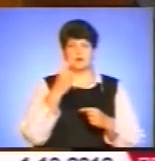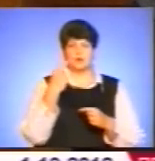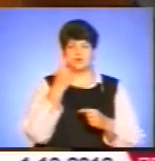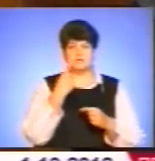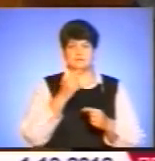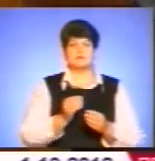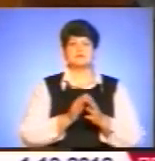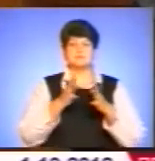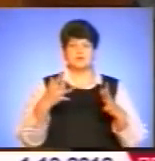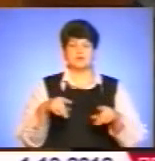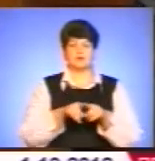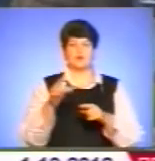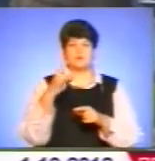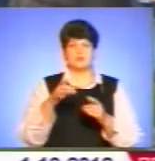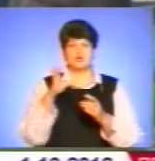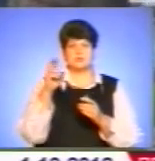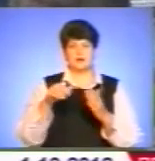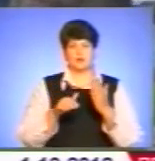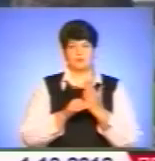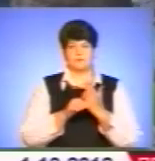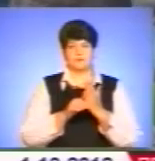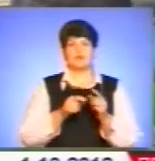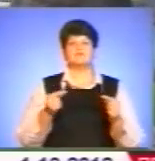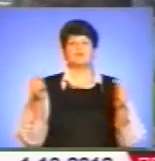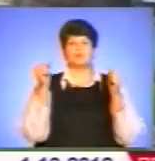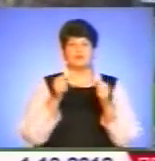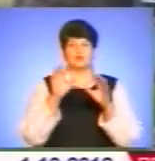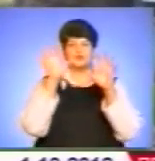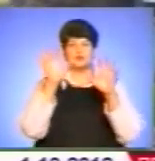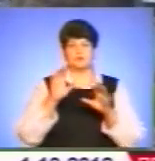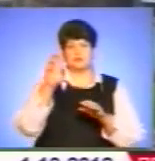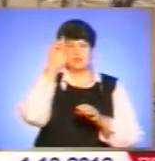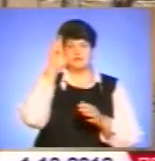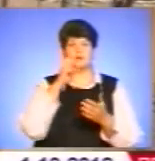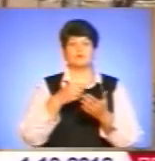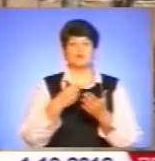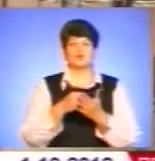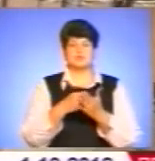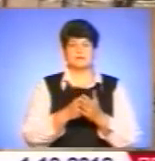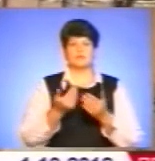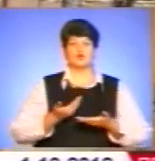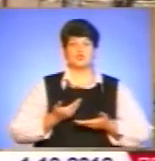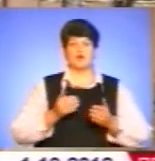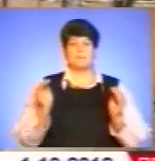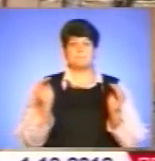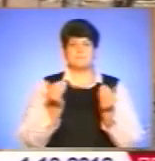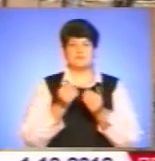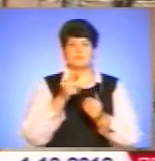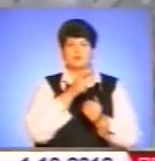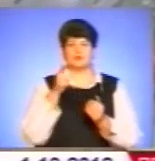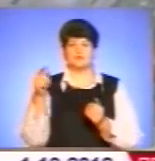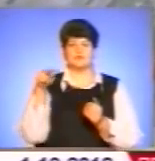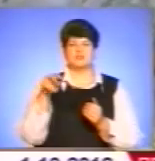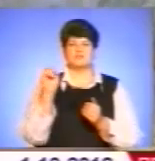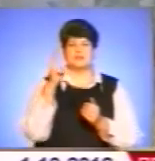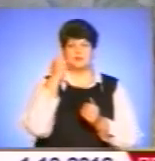розмір державної соціальної допомоги. Відповідно до закону про державний бюджет, прожитковий мінімум упродовж 2012 року зростає